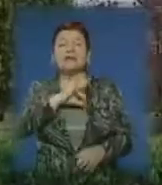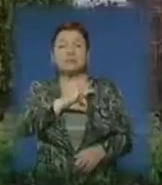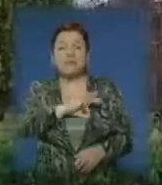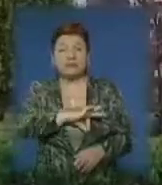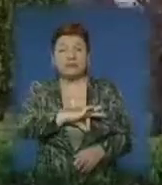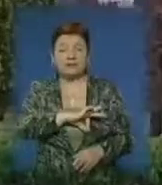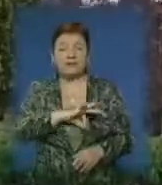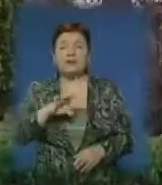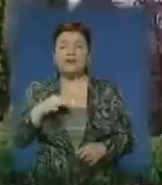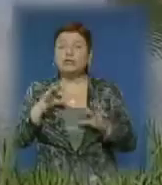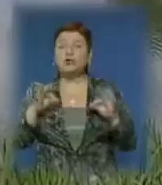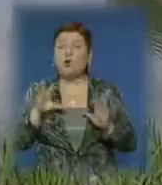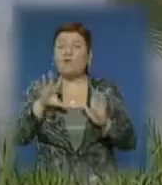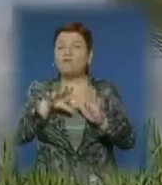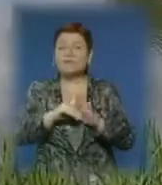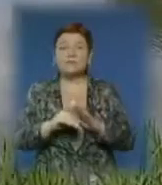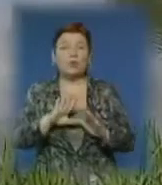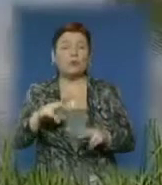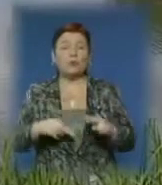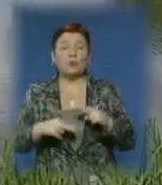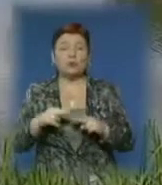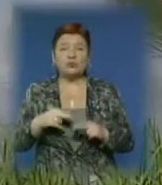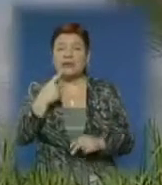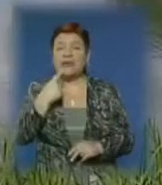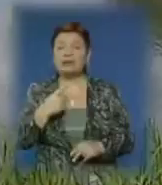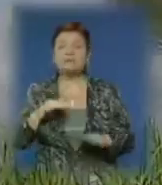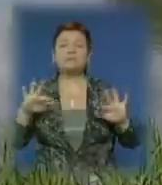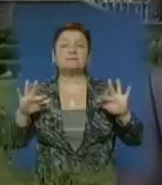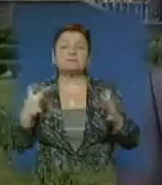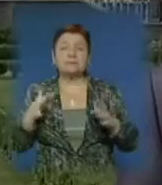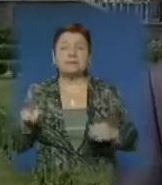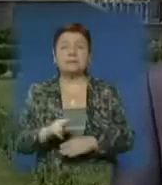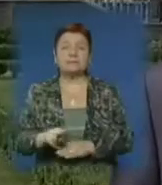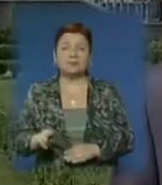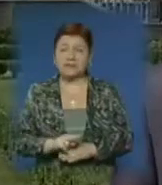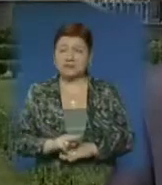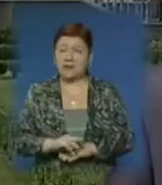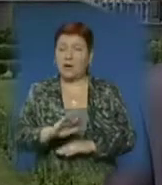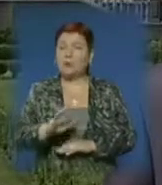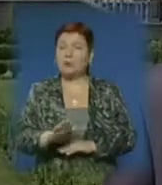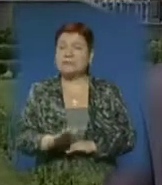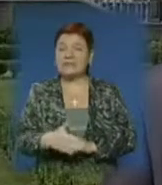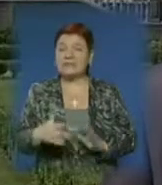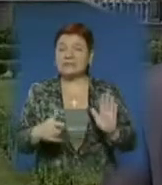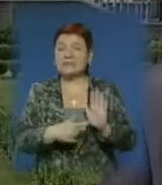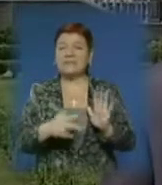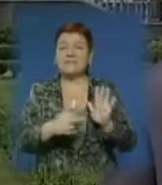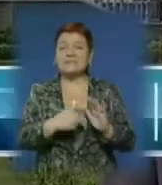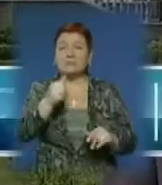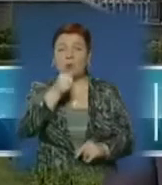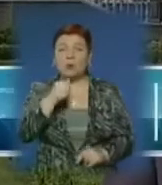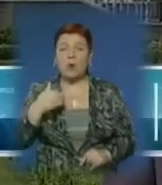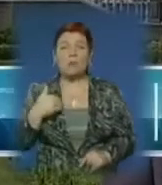цю спадщину, нічого власного не будуючи. Віднедавна ситуація виправляється. Останні 7-8 років ми